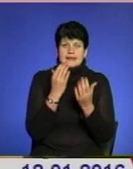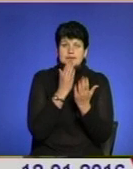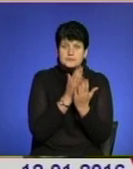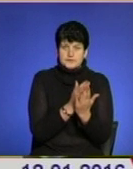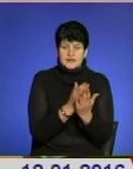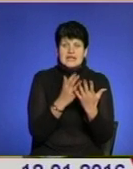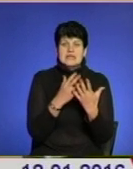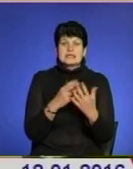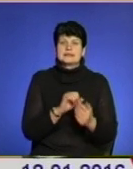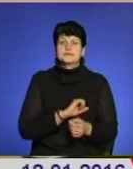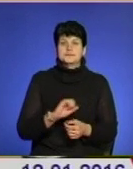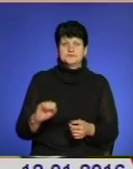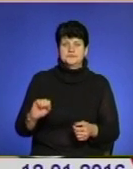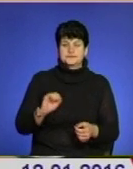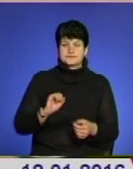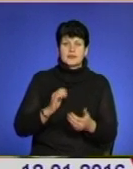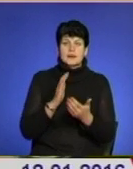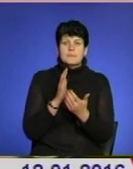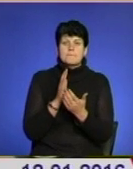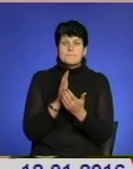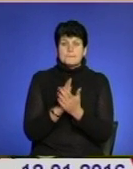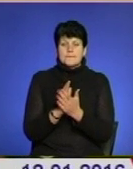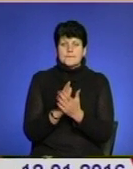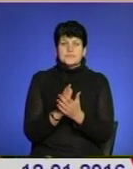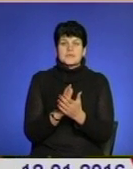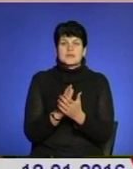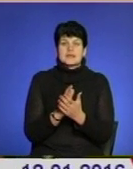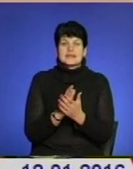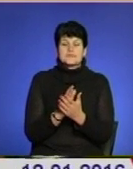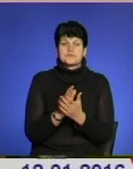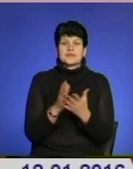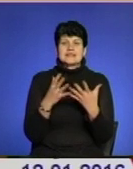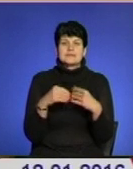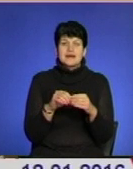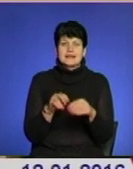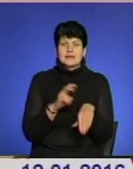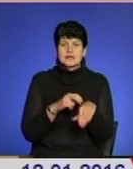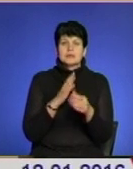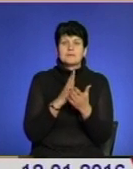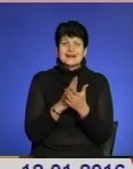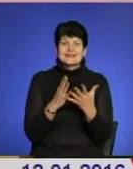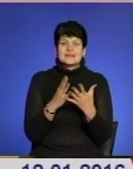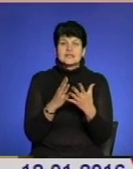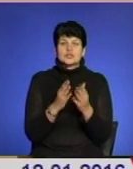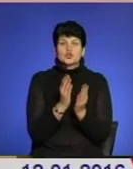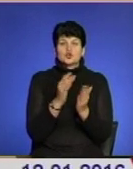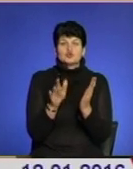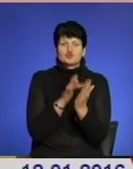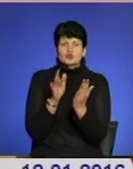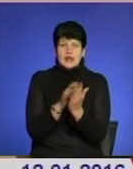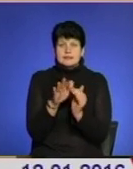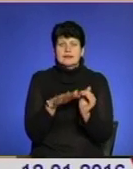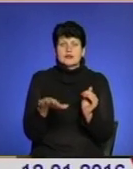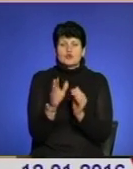Сімейний лікар має так званий посімейний журнал, де та територія обслуговування, яка